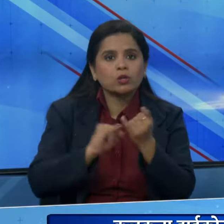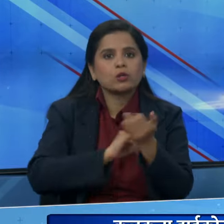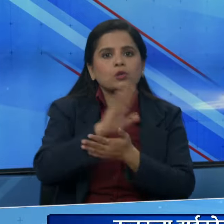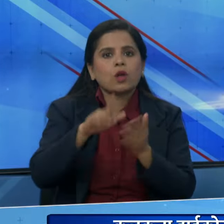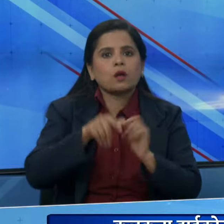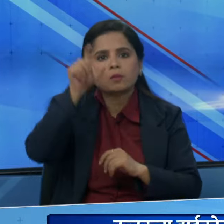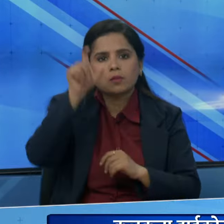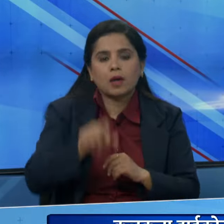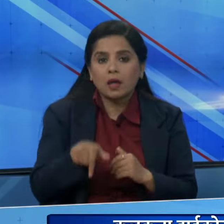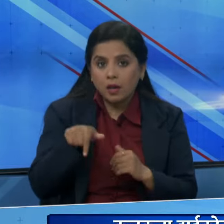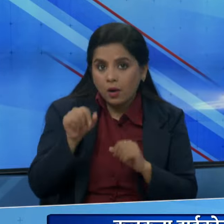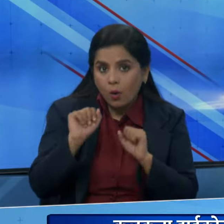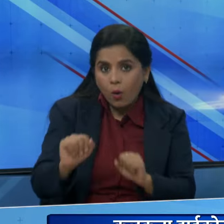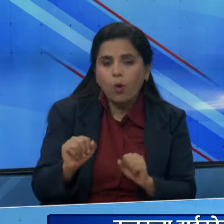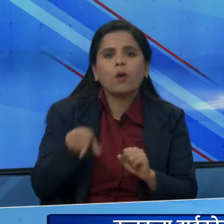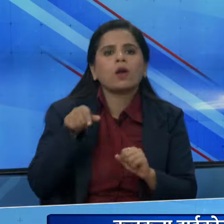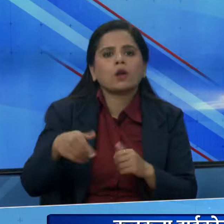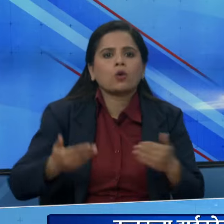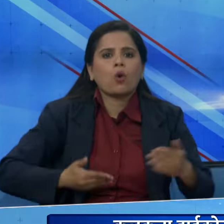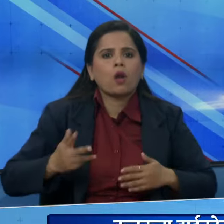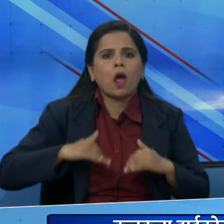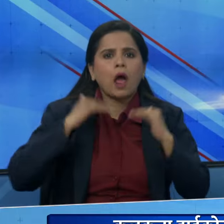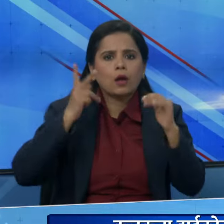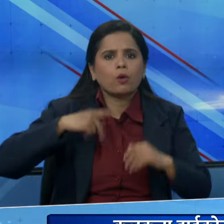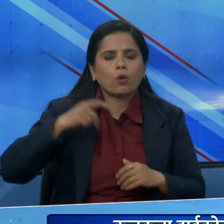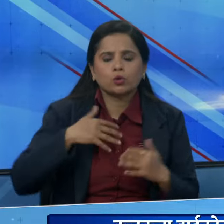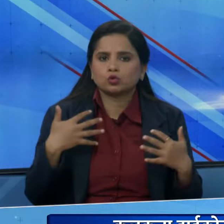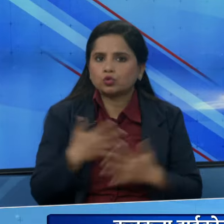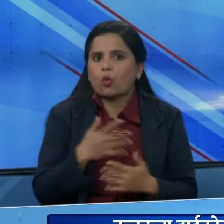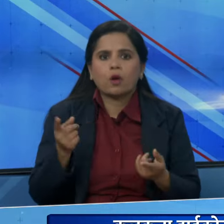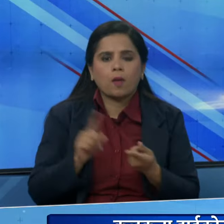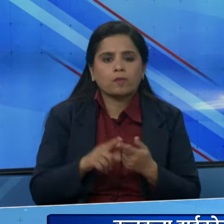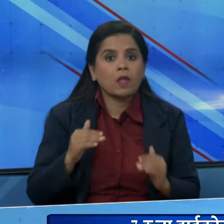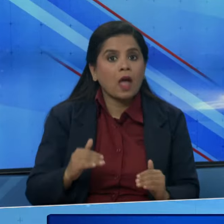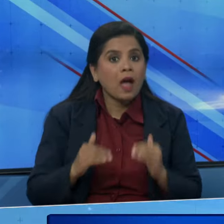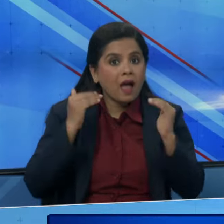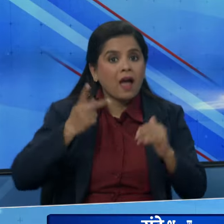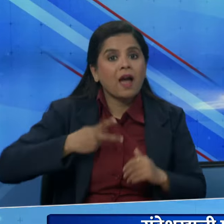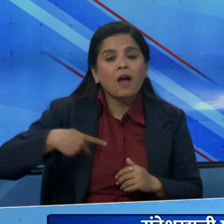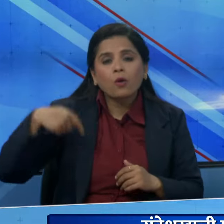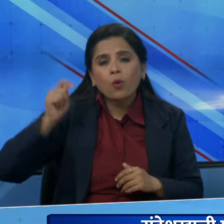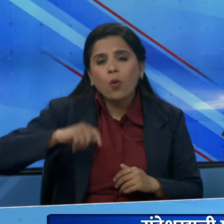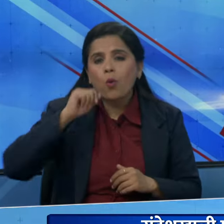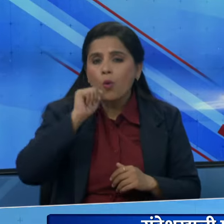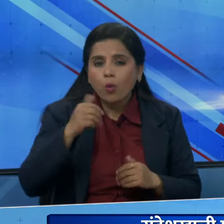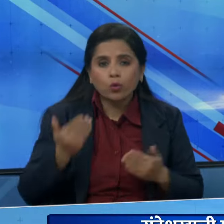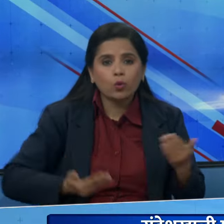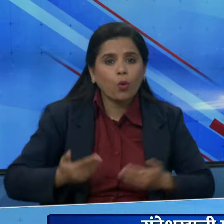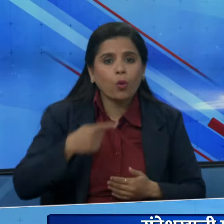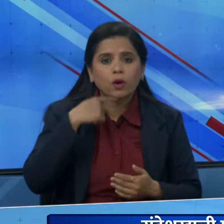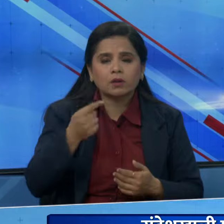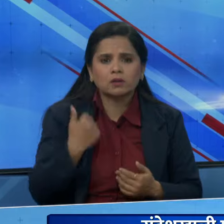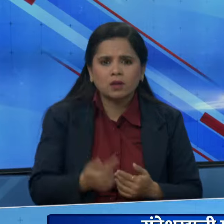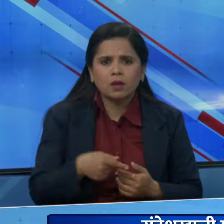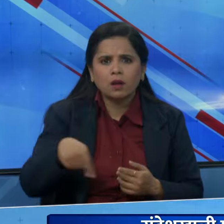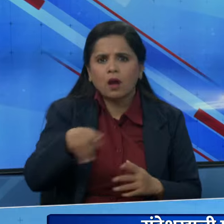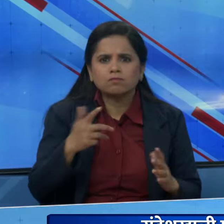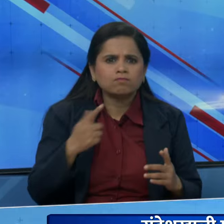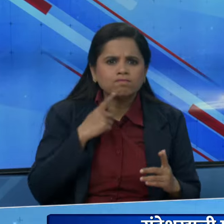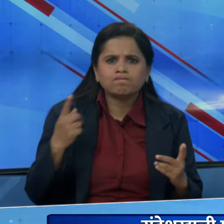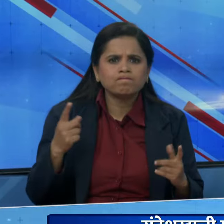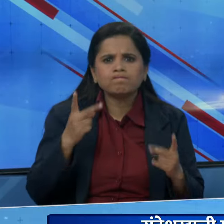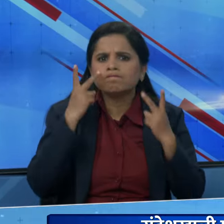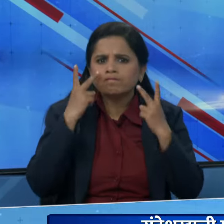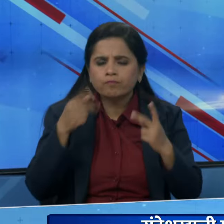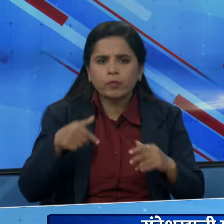शेख को कलकत्ता हाई कोट से बड़ा छटका लगा है। कलकत्ता हाई कोट ने मामले में स्वताही संध्यान लेते